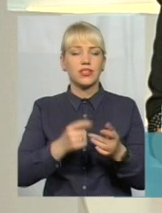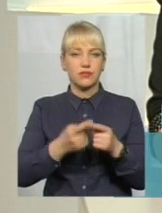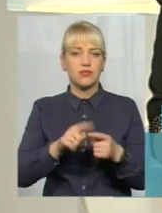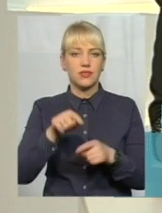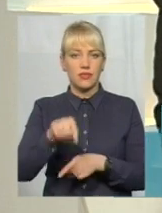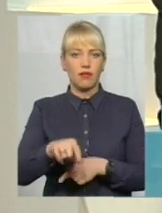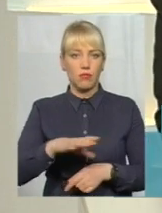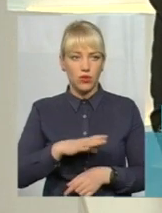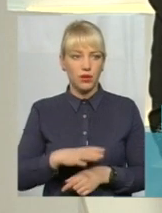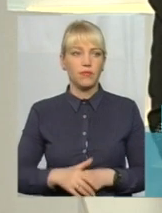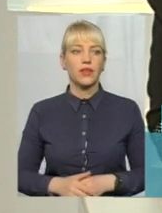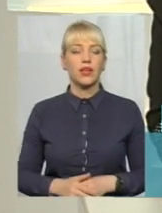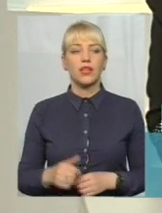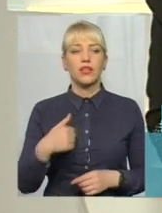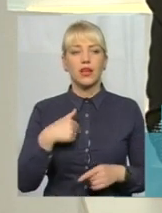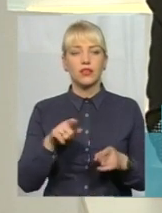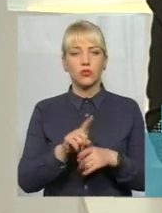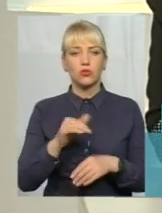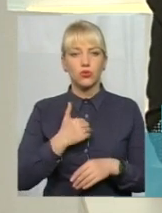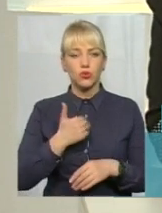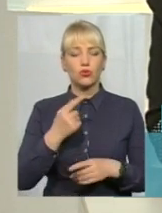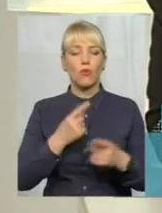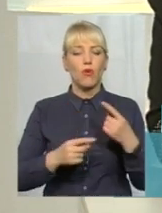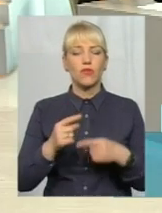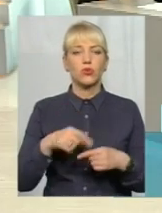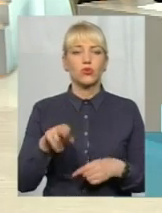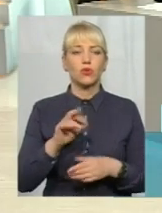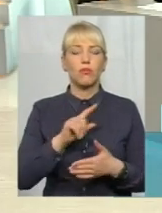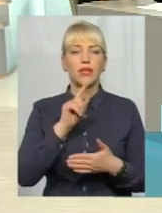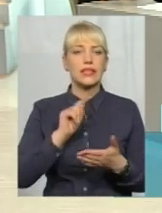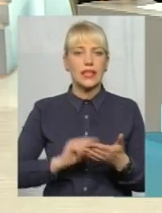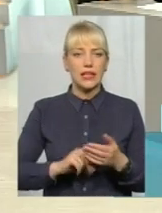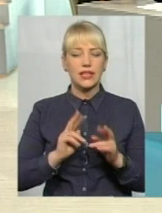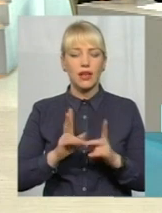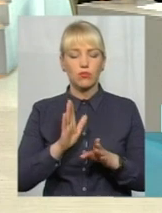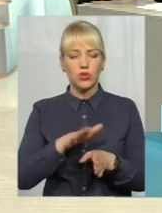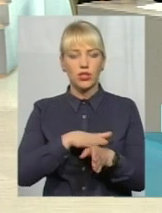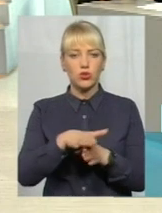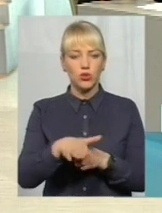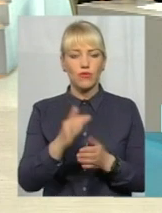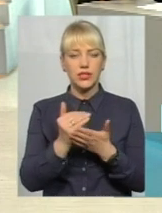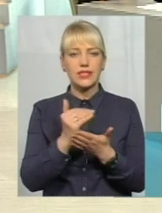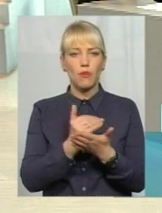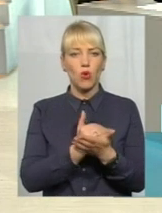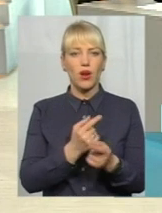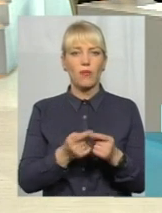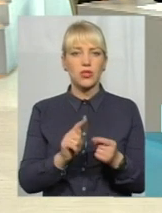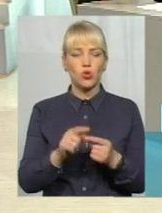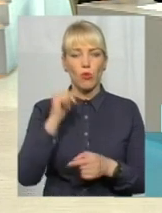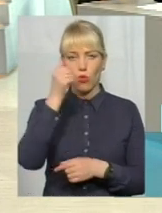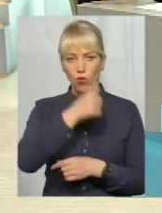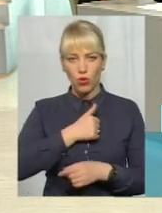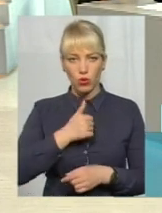Я також хочу ще повернутися до питання про те, як буде реалізовуватись програма цього року. Пане